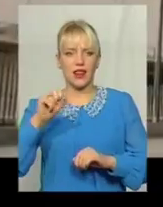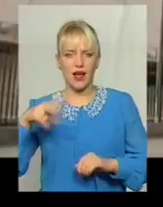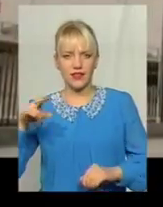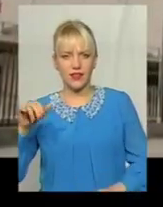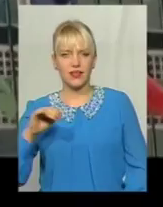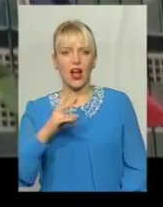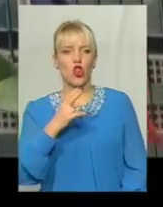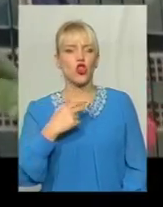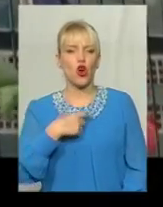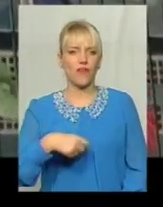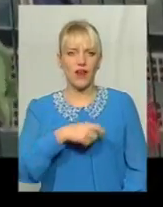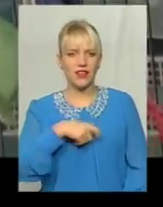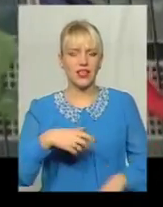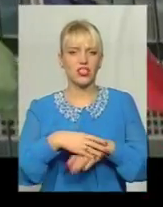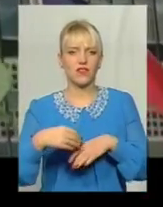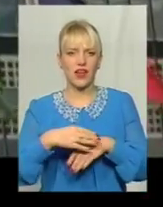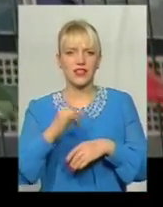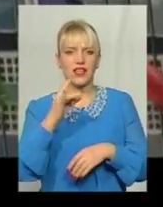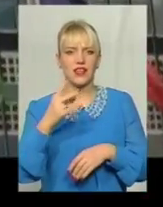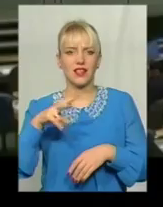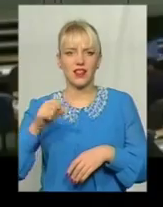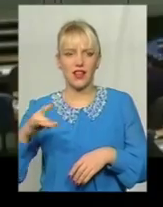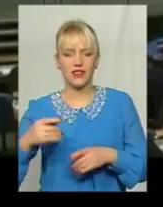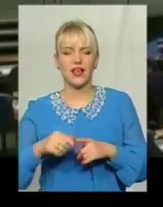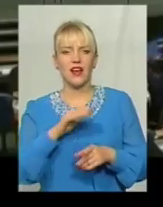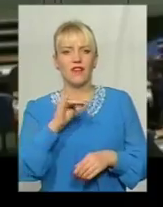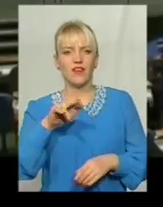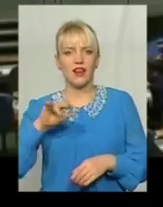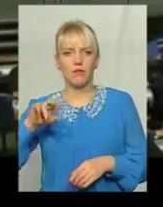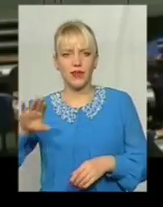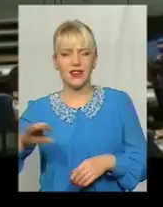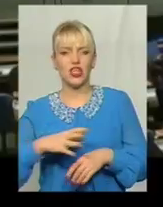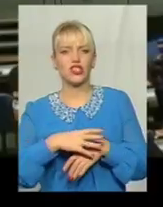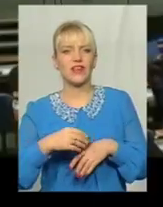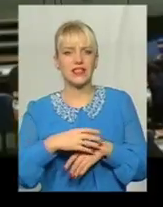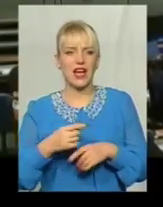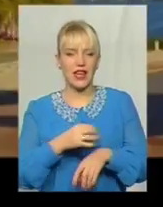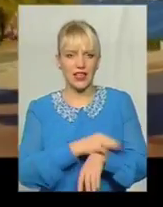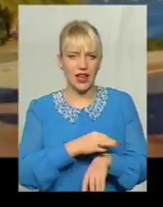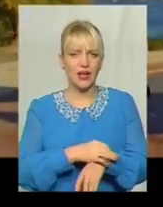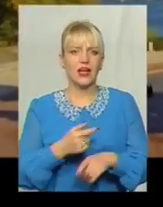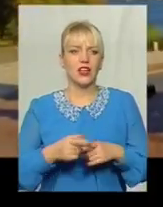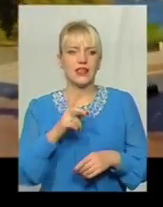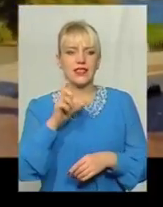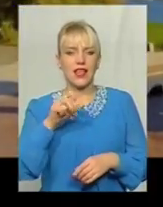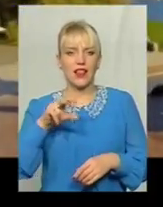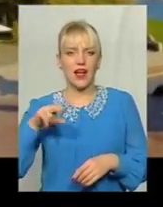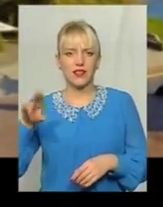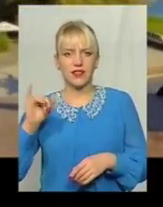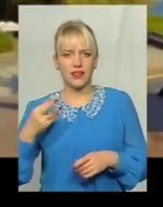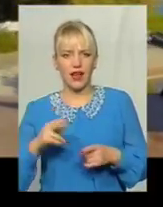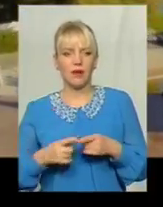Фінляндія, Швеція, Ірландія, Руанда, Філіппіни, Швейцарія, Словенія та Нова Зеландія Україна у цьому